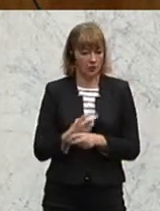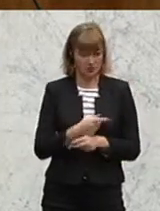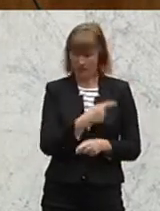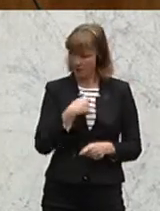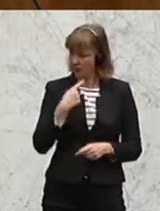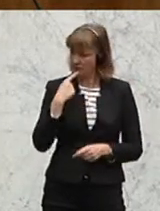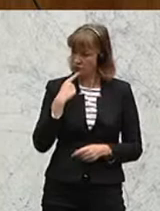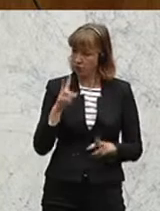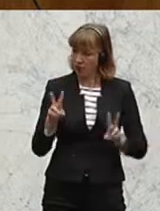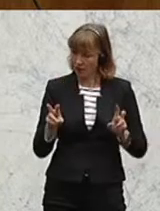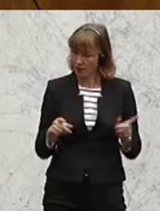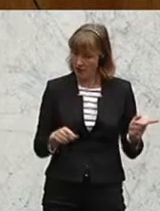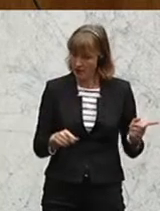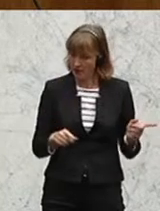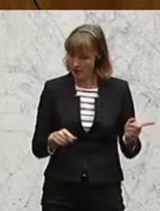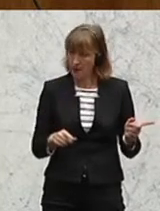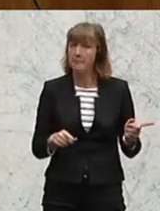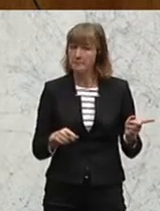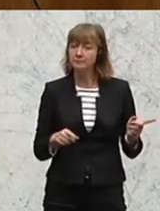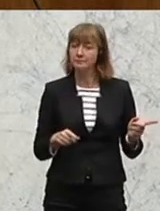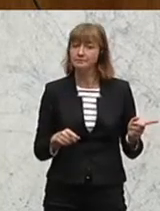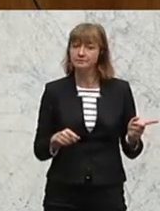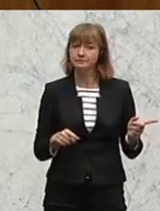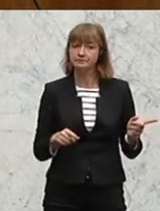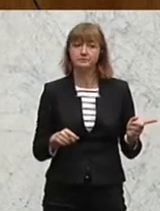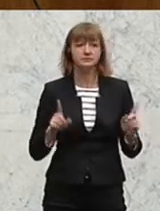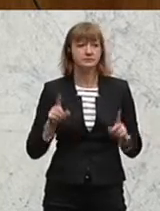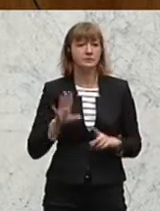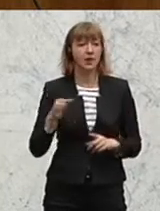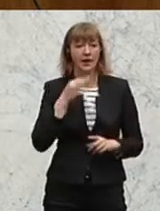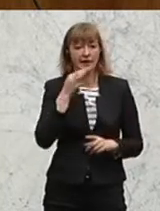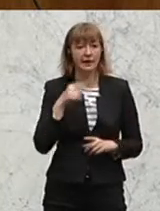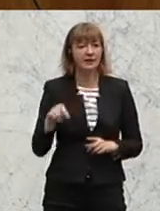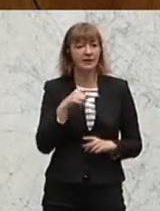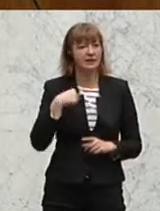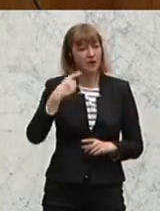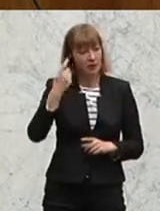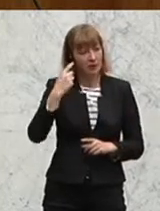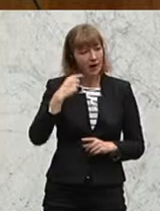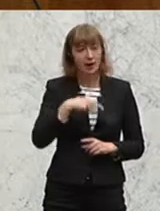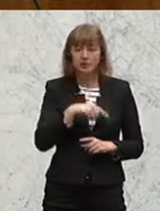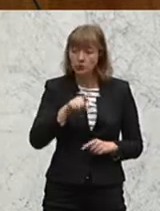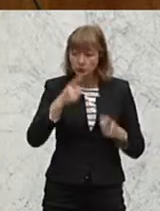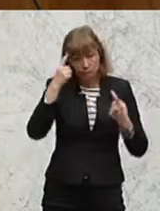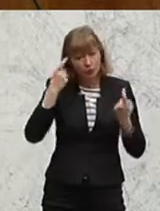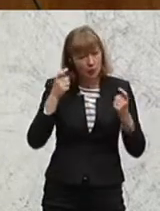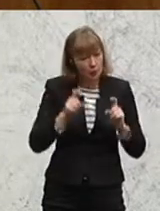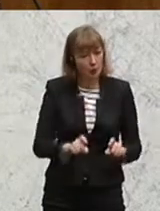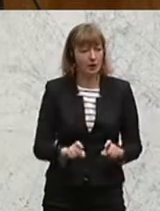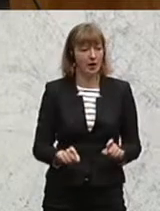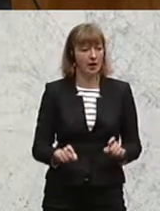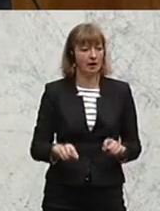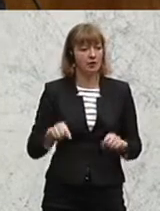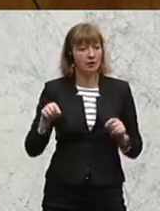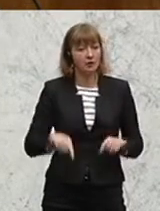angesprochen und es wurde auch von allen Rednern und Vorrednern hier gemeint, um die muss man sich kümmern und